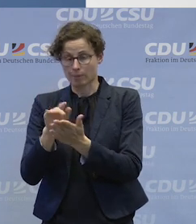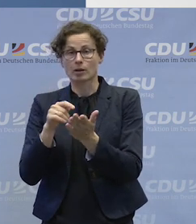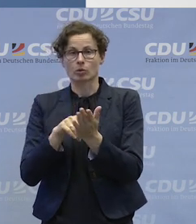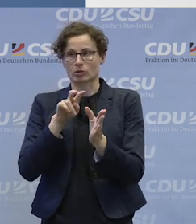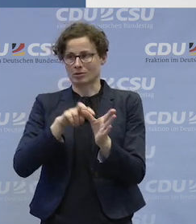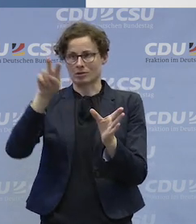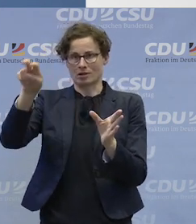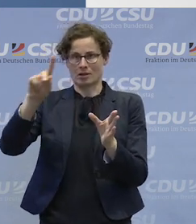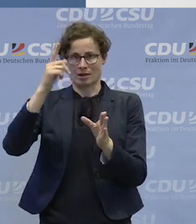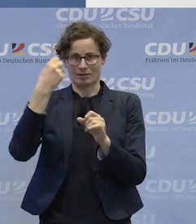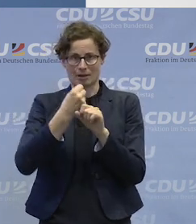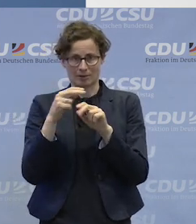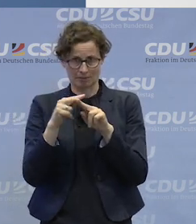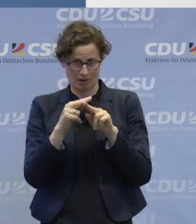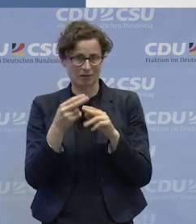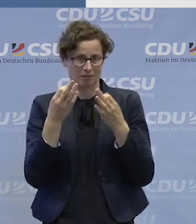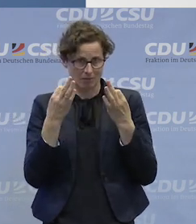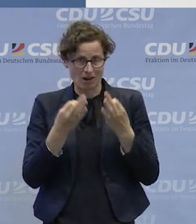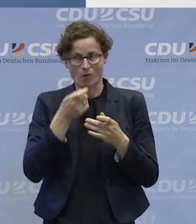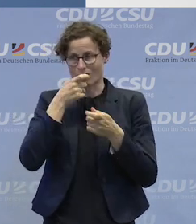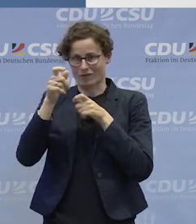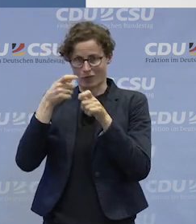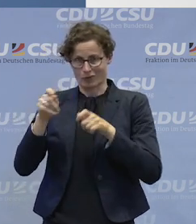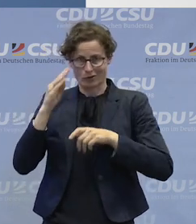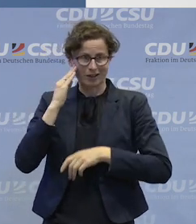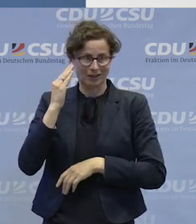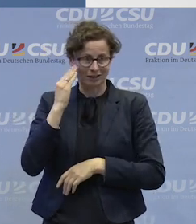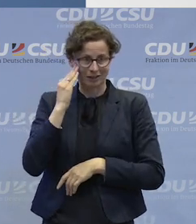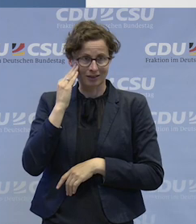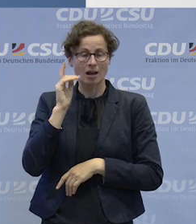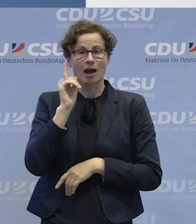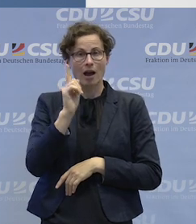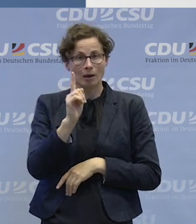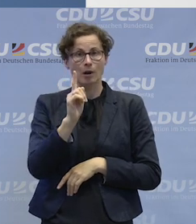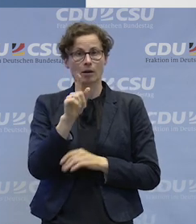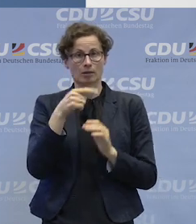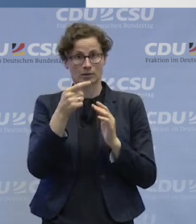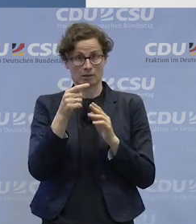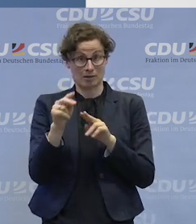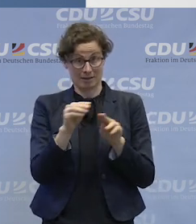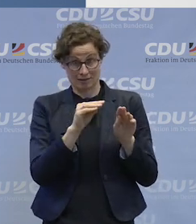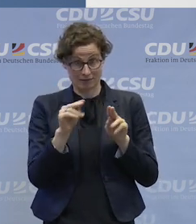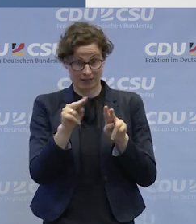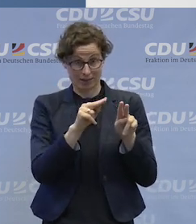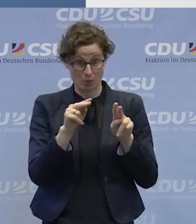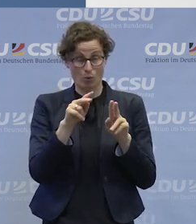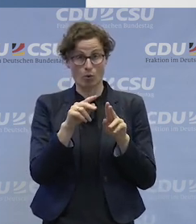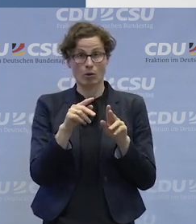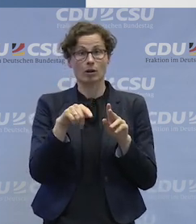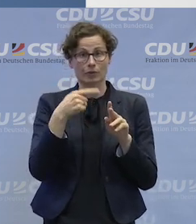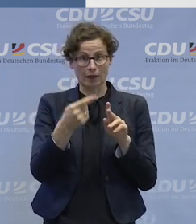ersten Arbeitsmarkt für sehr wichtig halten. Die wird aber dann wenn wir in den Lernvideos arbeiten,